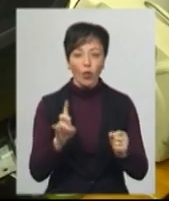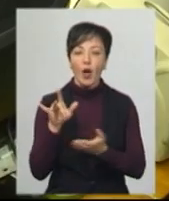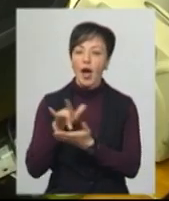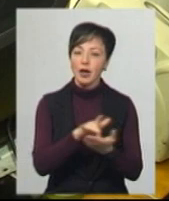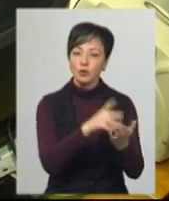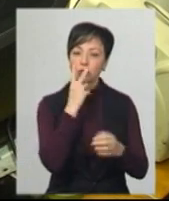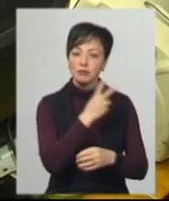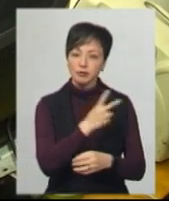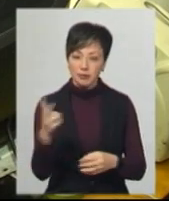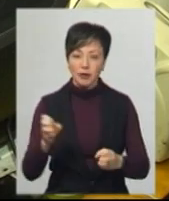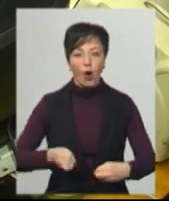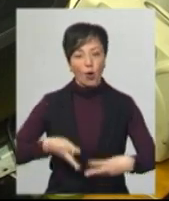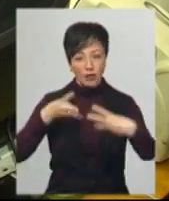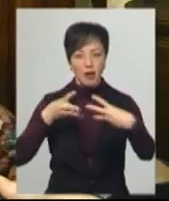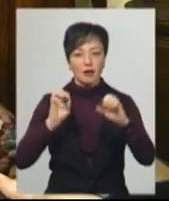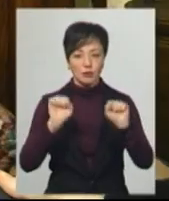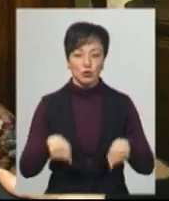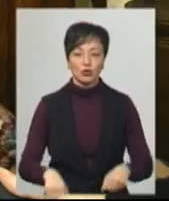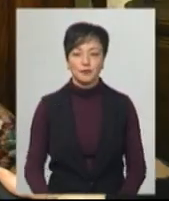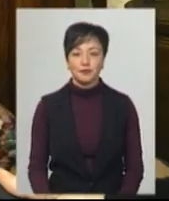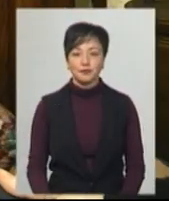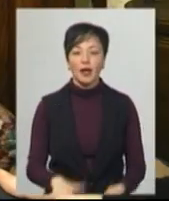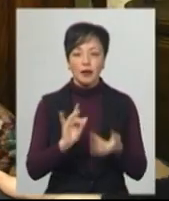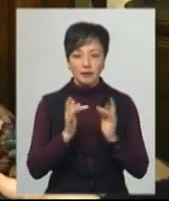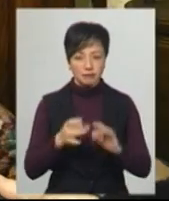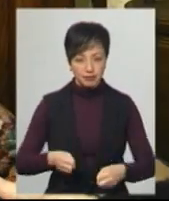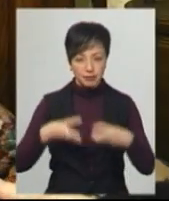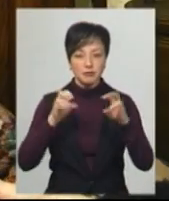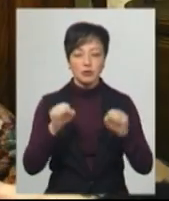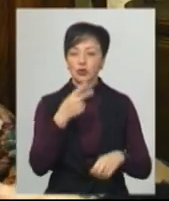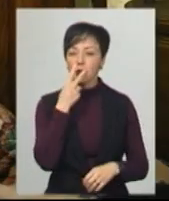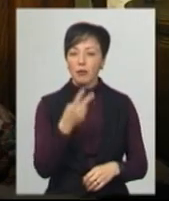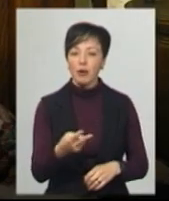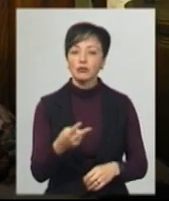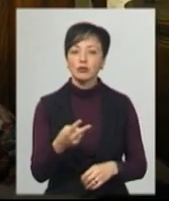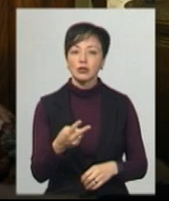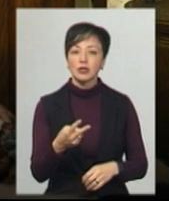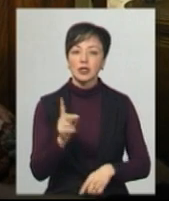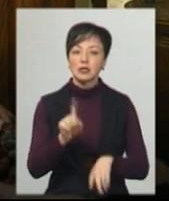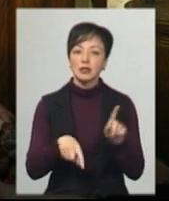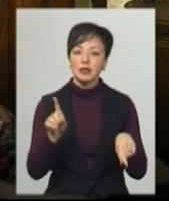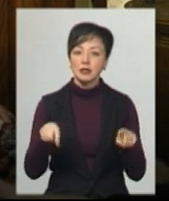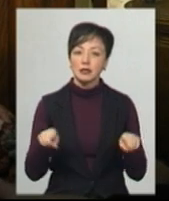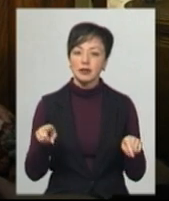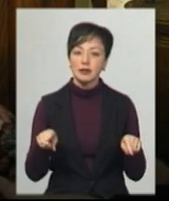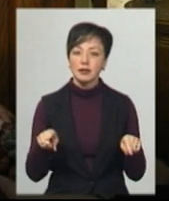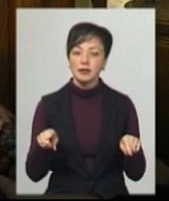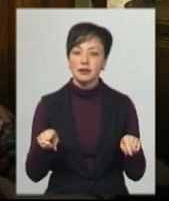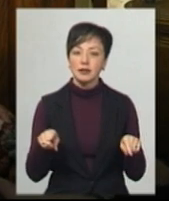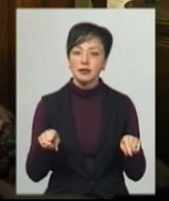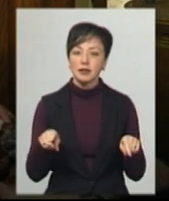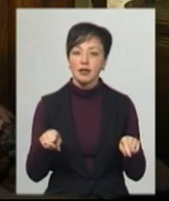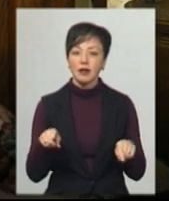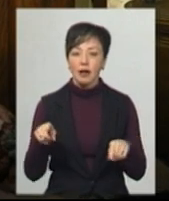можна переглянути онлайн, каже Вікторія Попонова. Онлайн можна побачити деякі веб